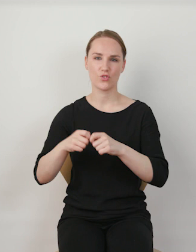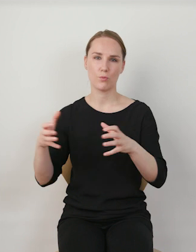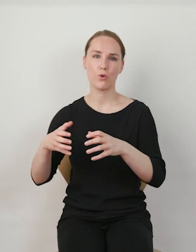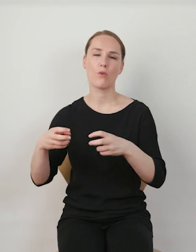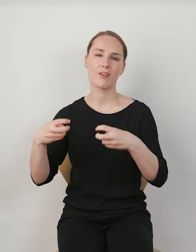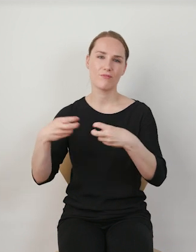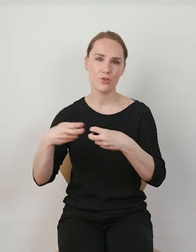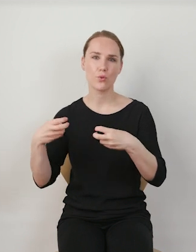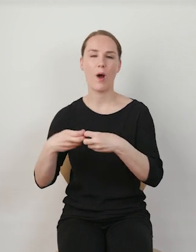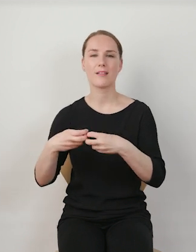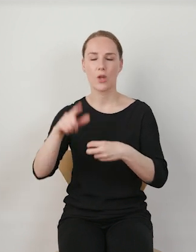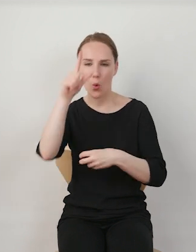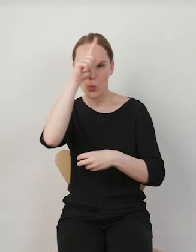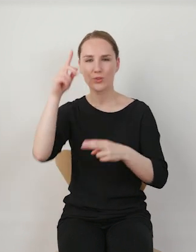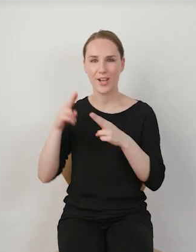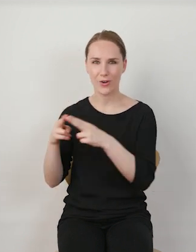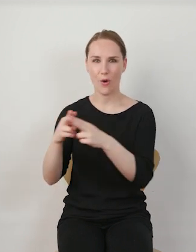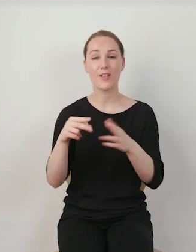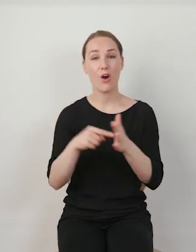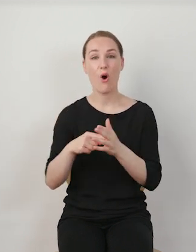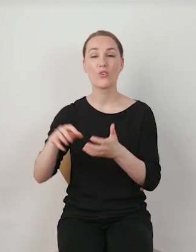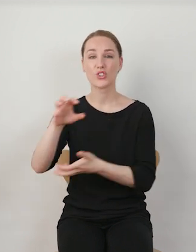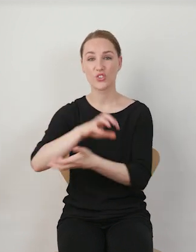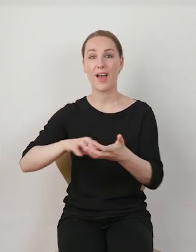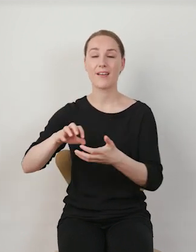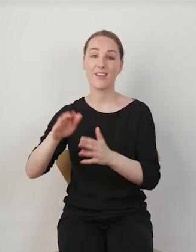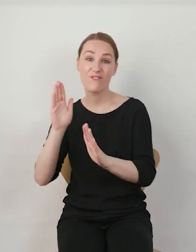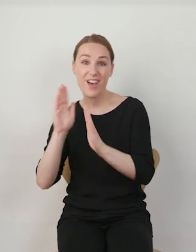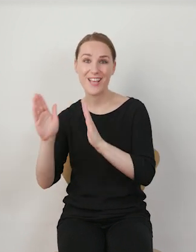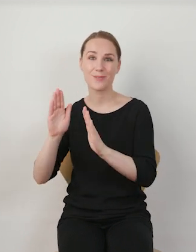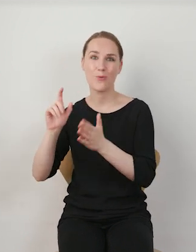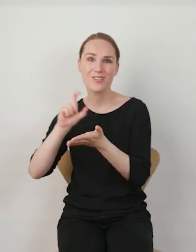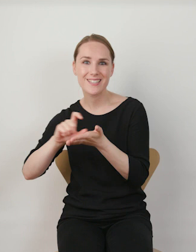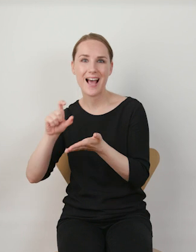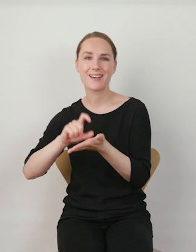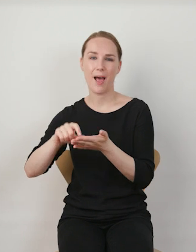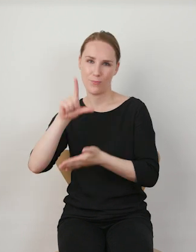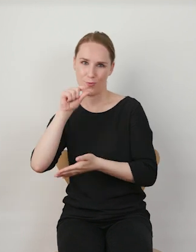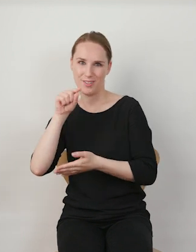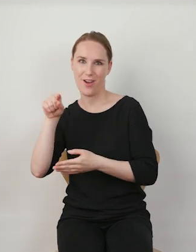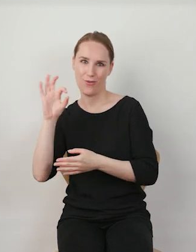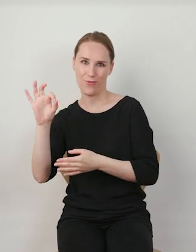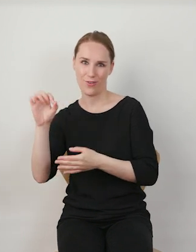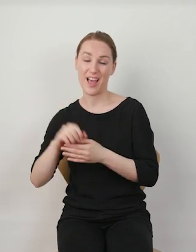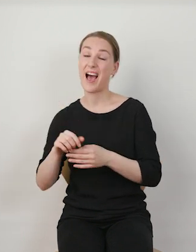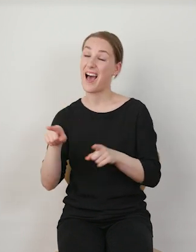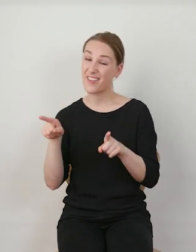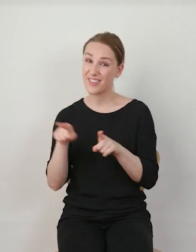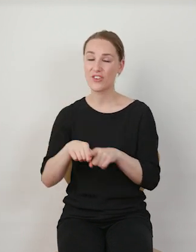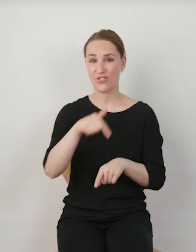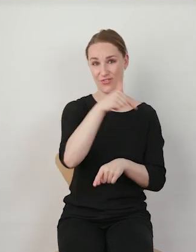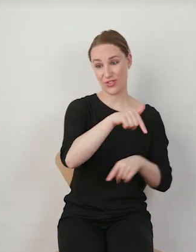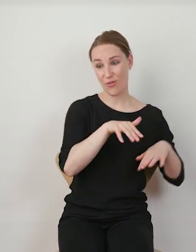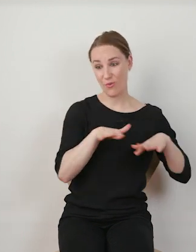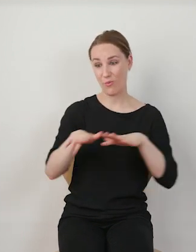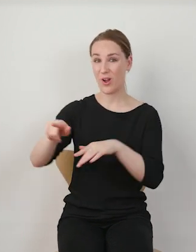interakcjach na kapitale społecznym to jest świat Facebooka, Instagrama, Twittera, który też się zmienia pod wpływem